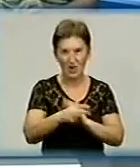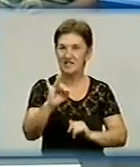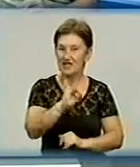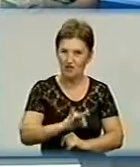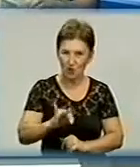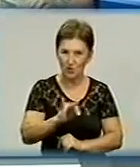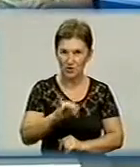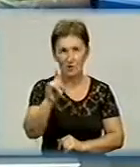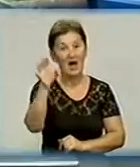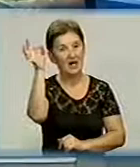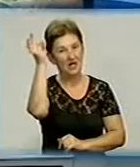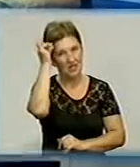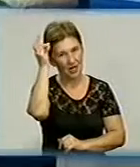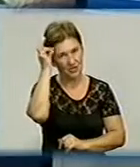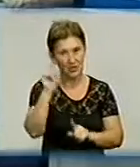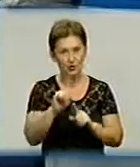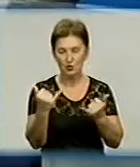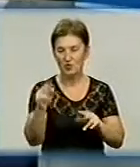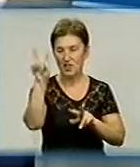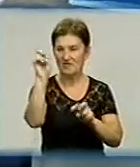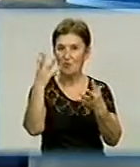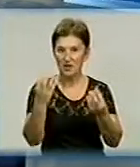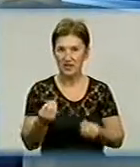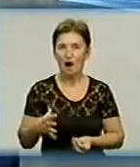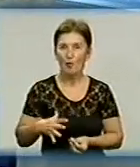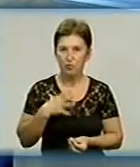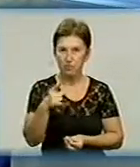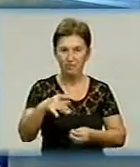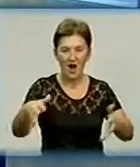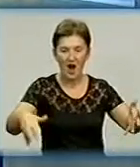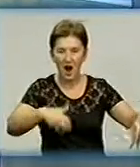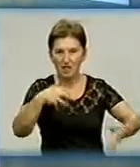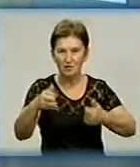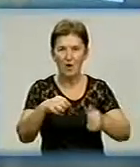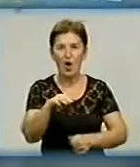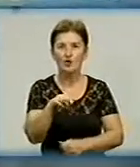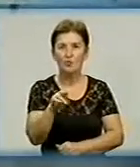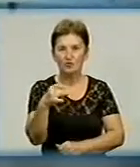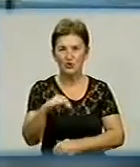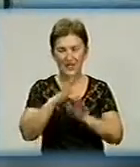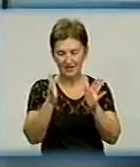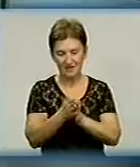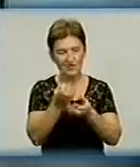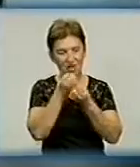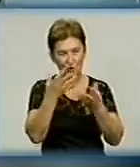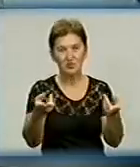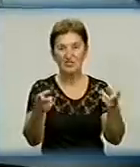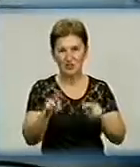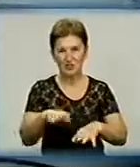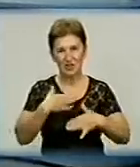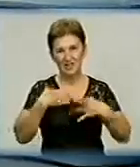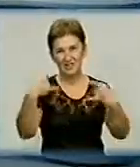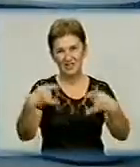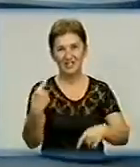нагадаю нашим глядачам, що сьогодні у темі дня був археолог Микола Тупчієнко. На все добре, залишайтеся на каналі